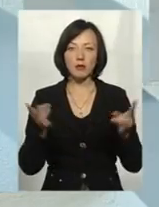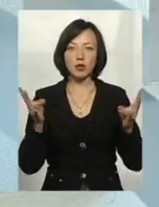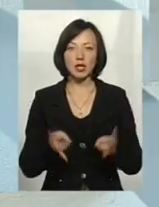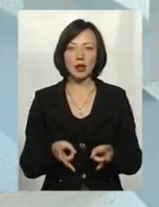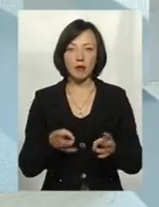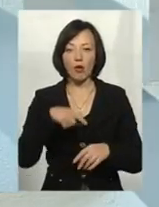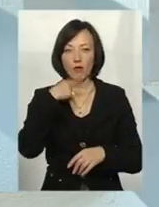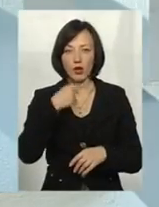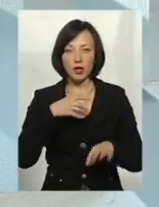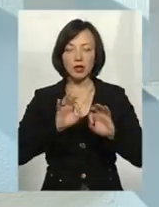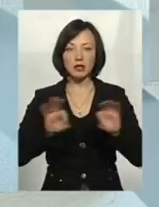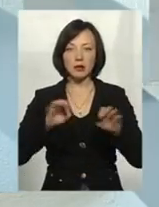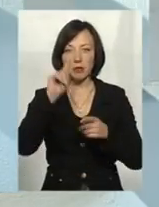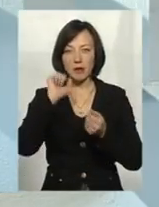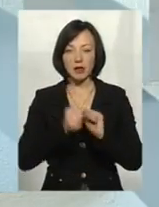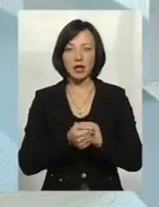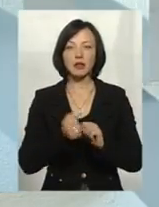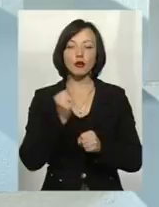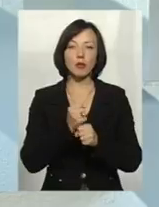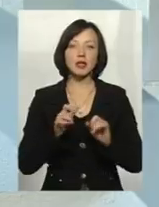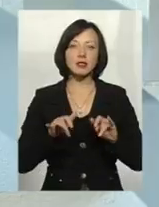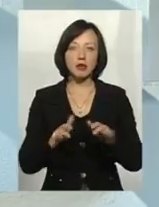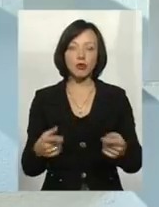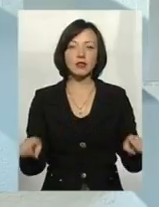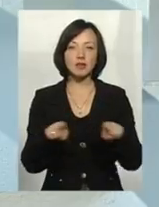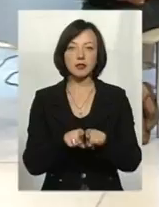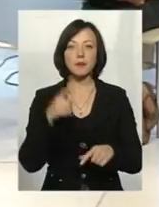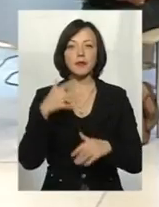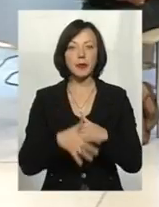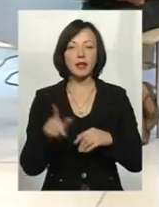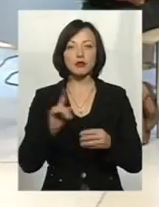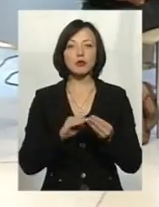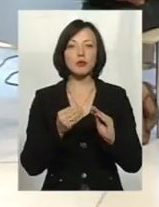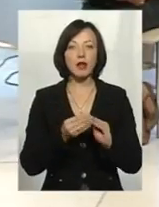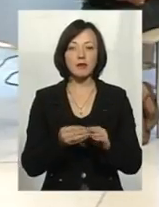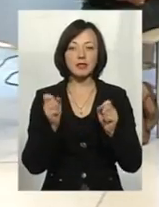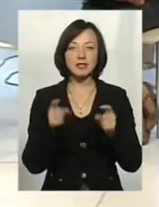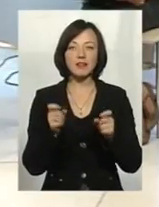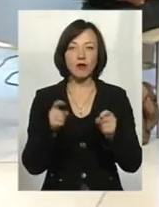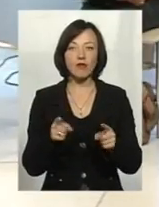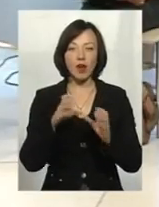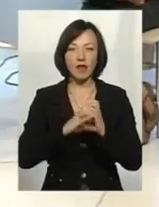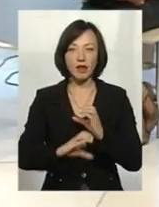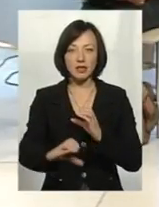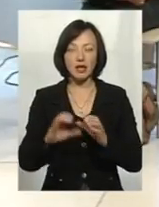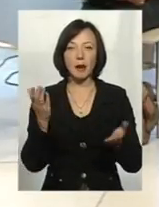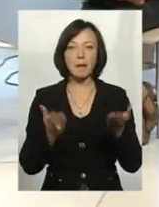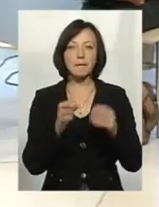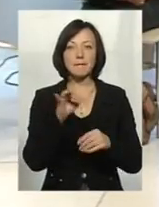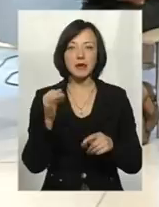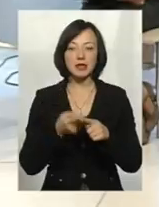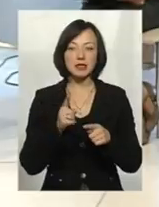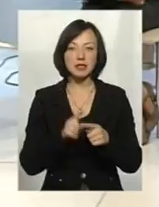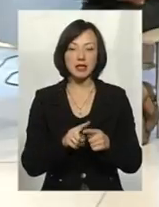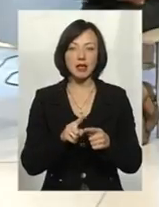про нього говорити, про нього треба пам'ятати і вживати заходи. Розуміло, що проблеми зливової каналізації, якби по цій